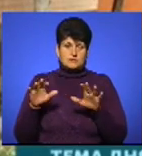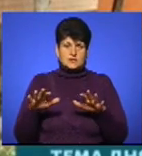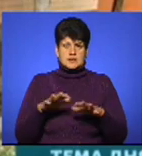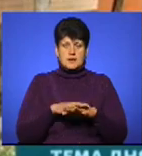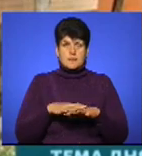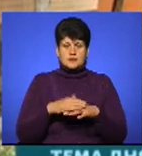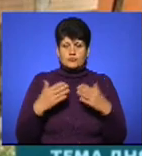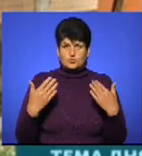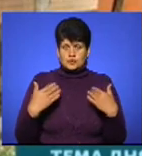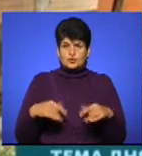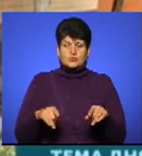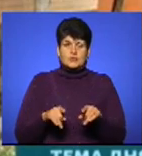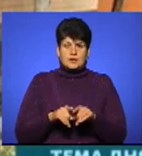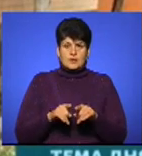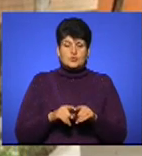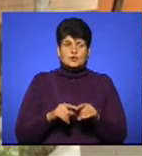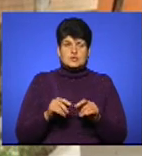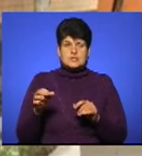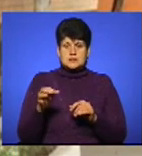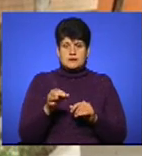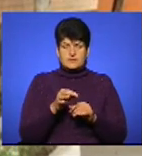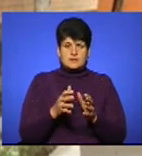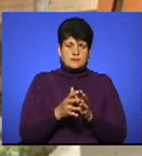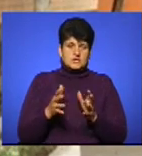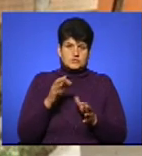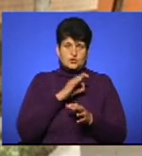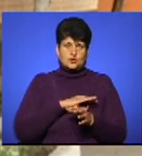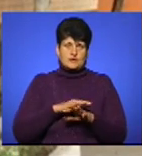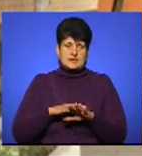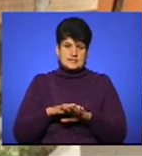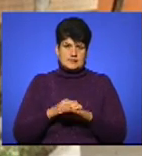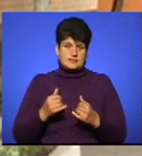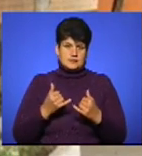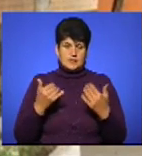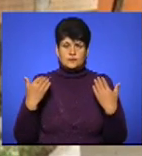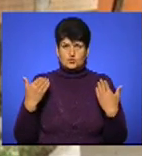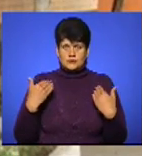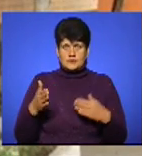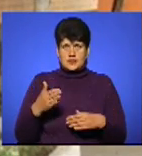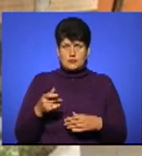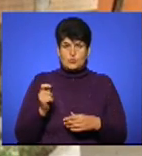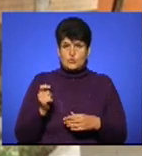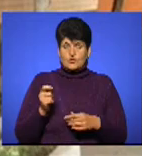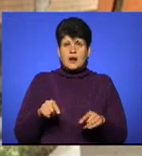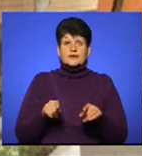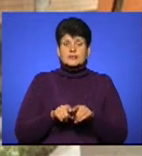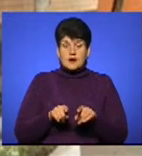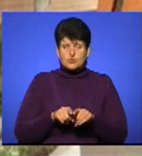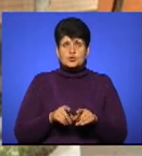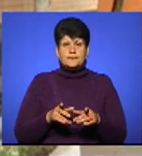відпочинку, також ті ставки, які найбільше використовує населення для відпочинку та риболовлі. А також